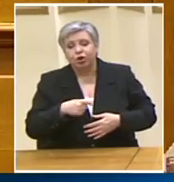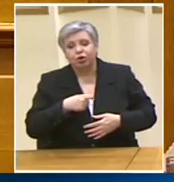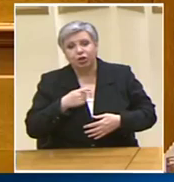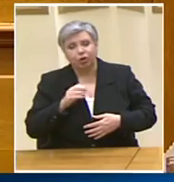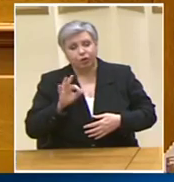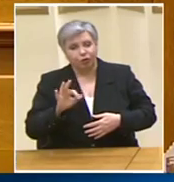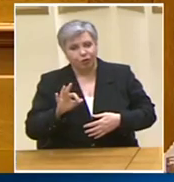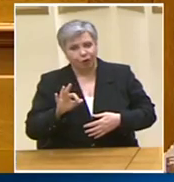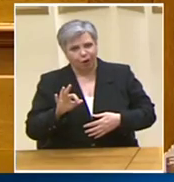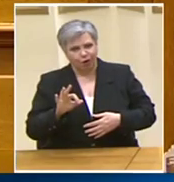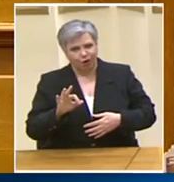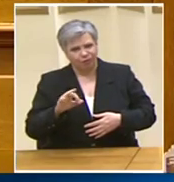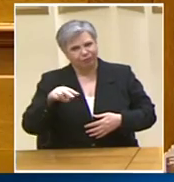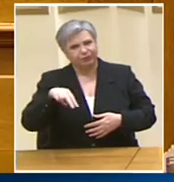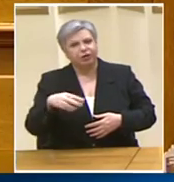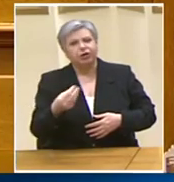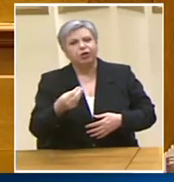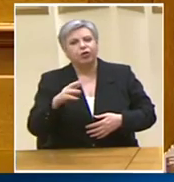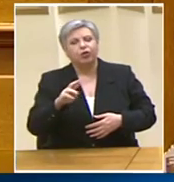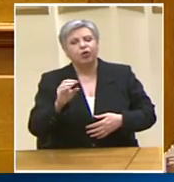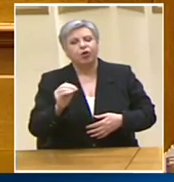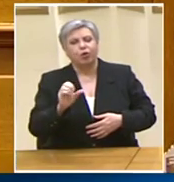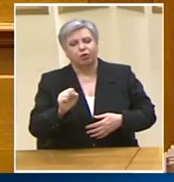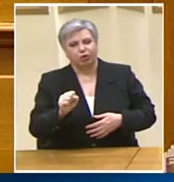τοποθέτηση αυτή